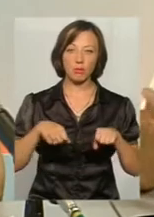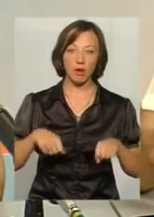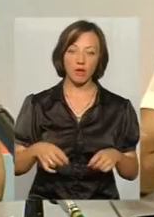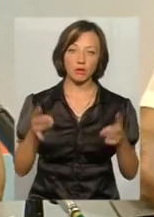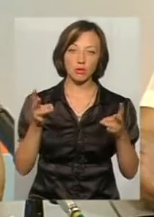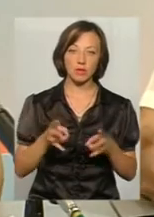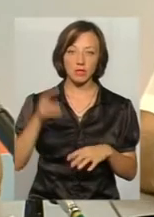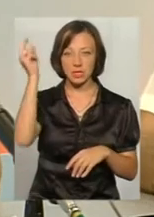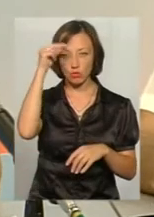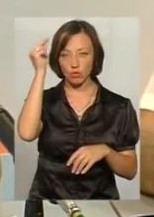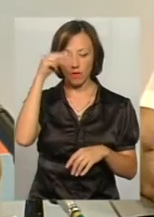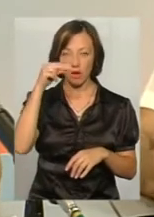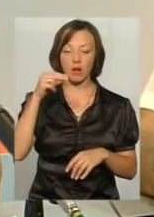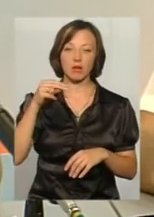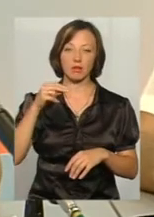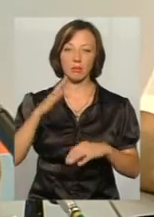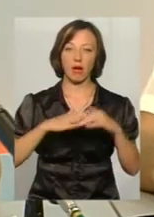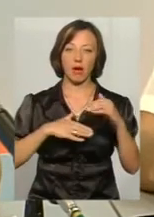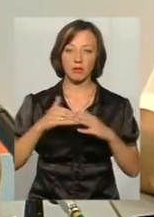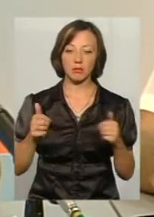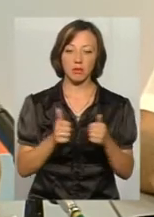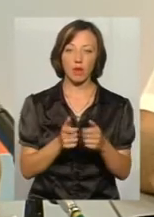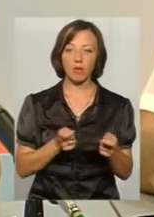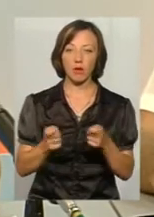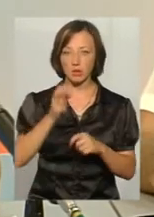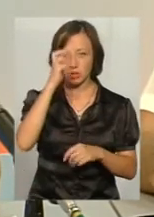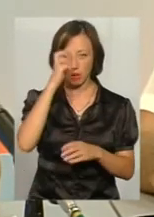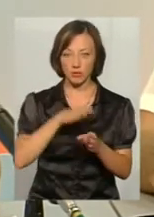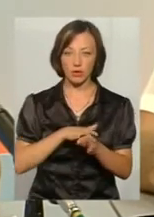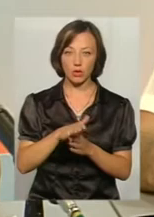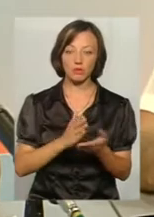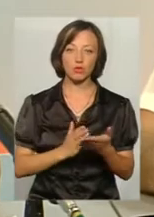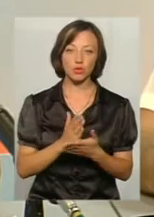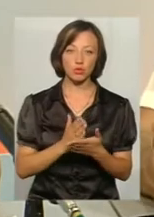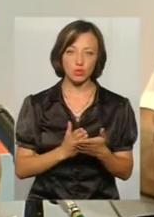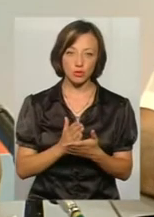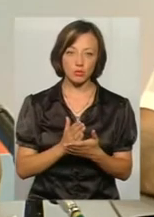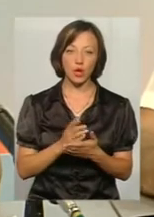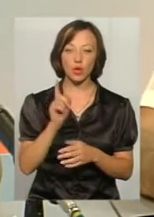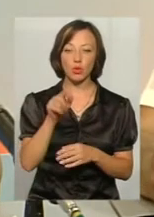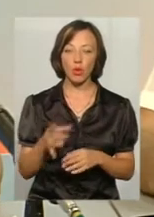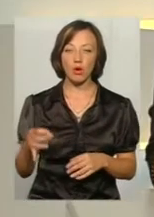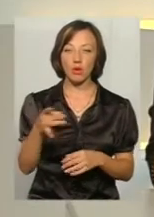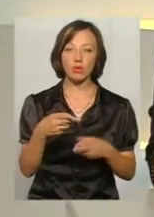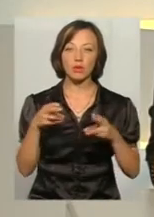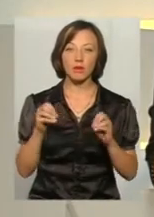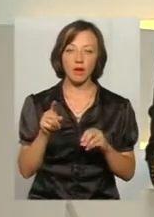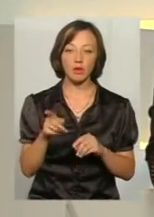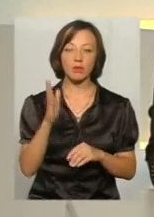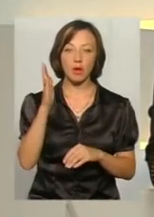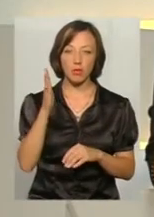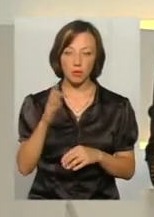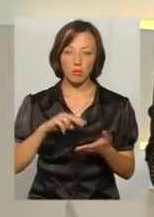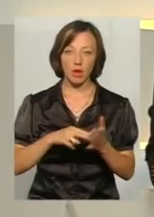необхідно пройти стажування. Стажування проводиться при управліннях державної виконавчої служби того регіону, де, в принципі, вона в